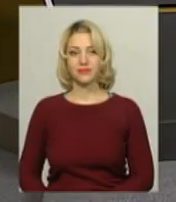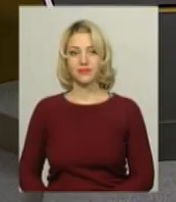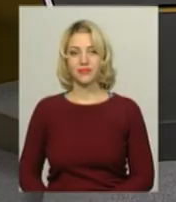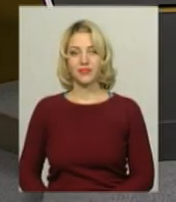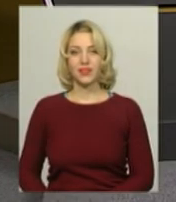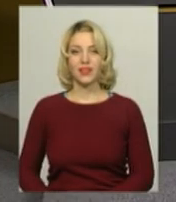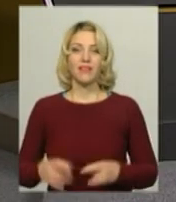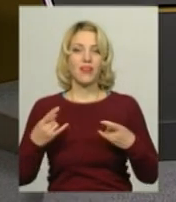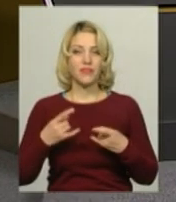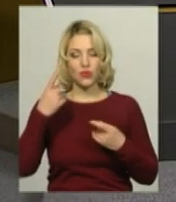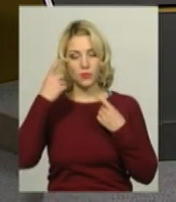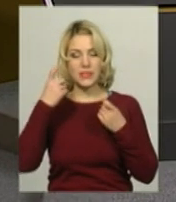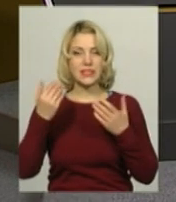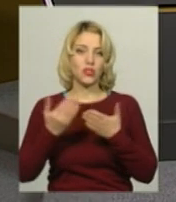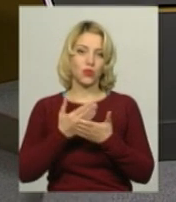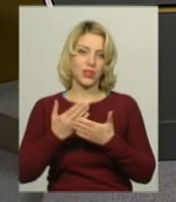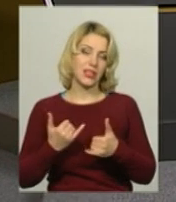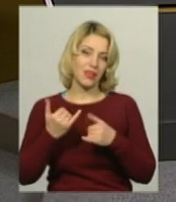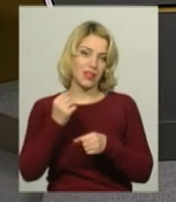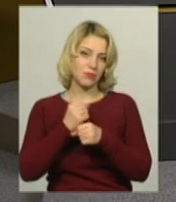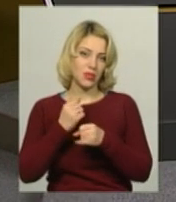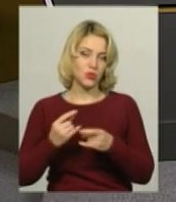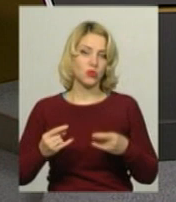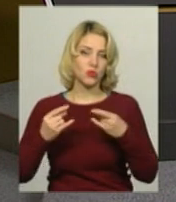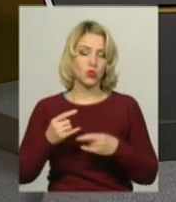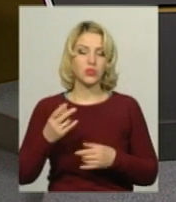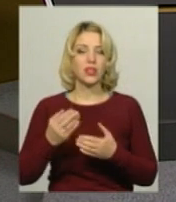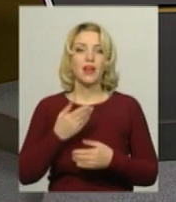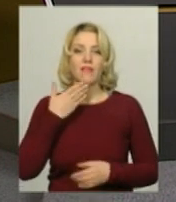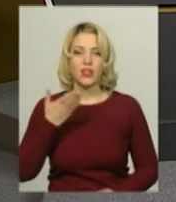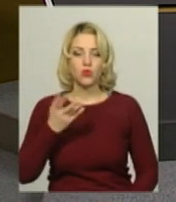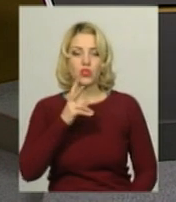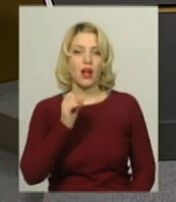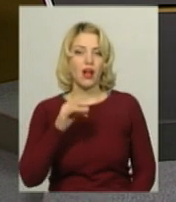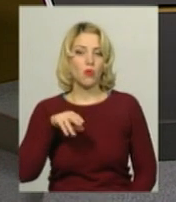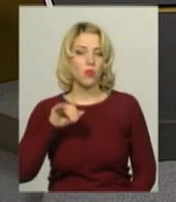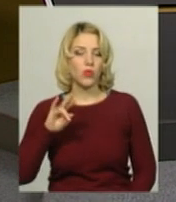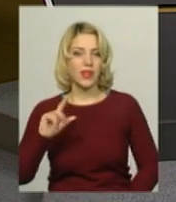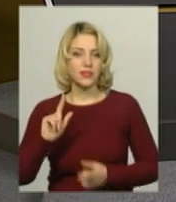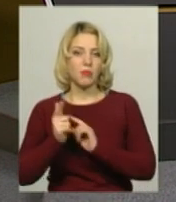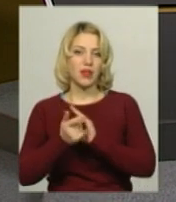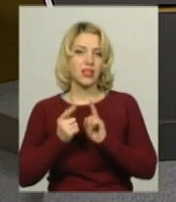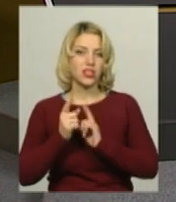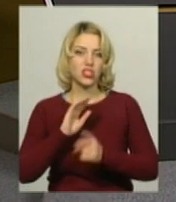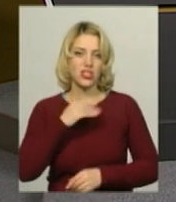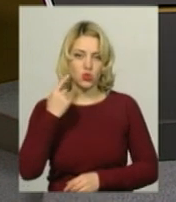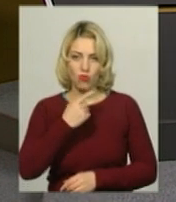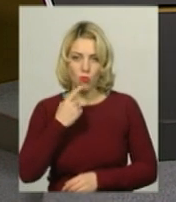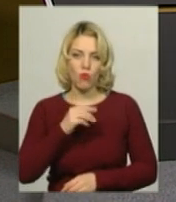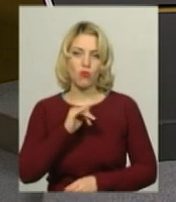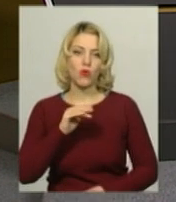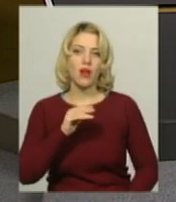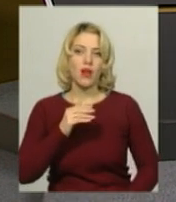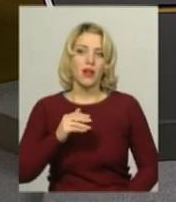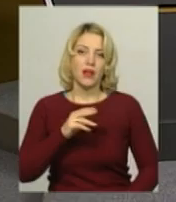В ефірі інформаційний випуск новин. У студії для вас працюють ведуча Олександра Карпунець, перекладна жесту в умову Оксана Фіновська. Вітаю. Сьогодні ви